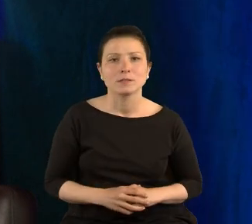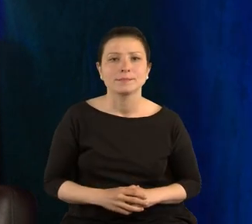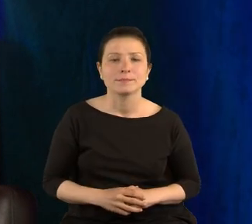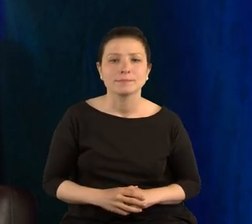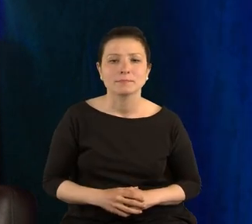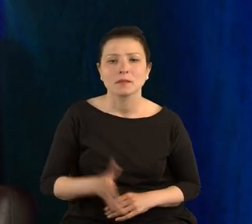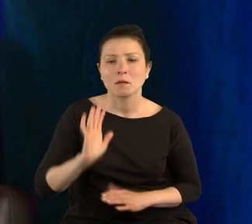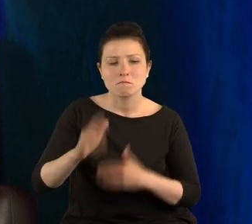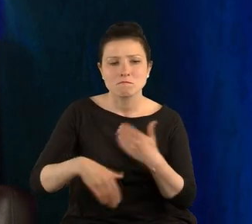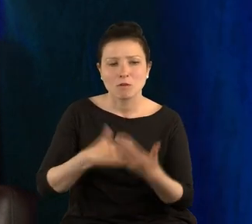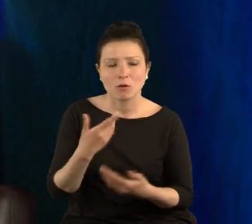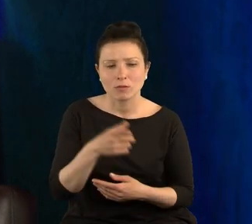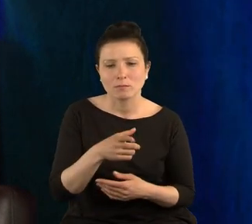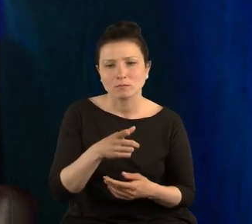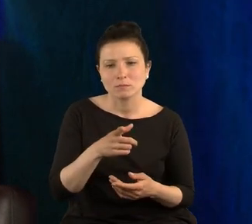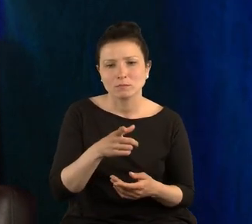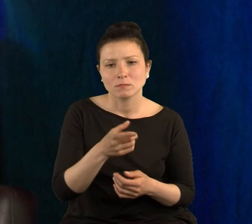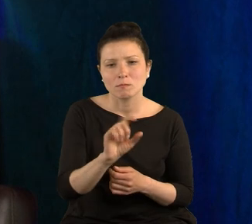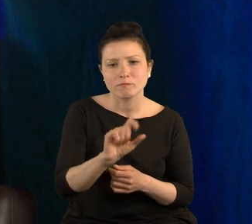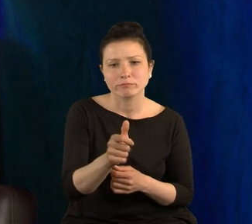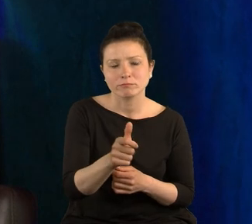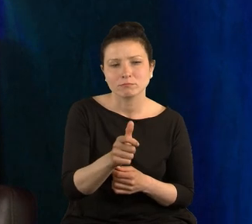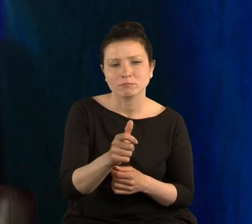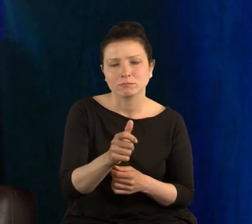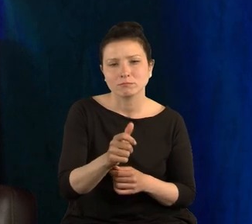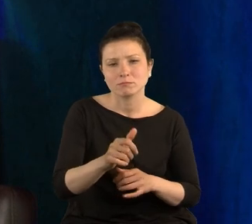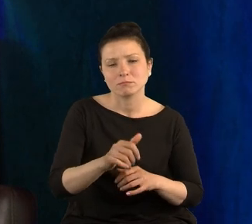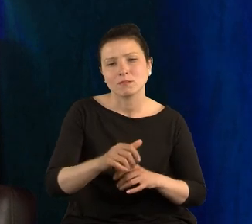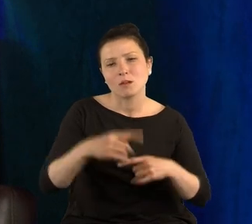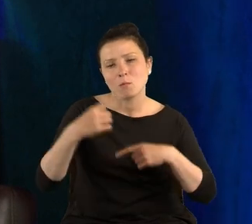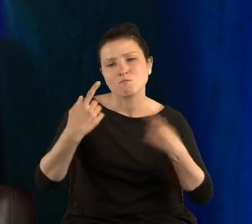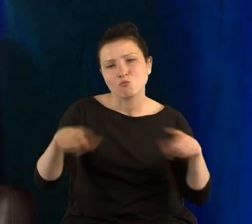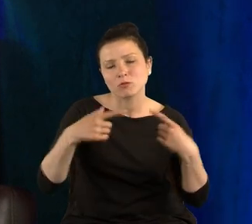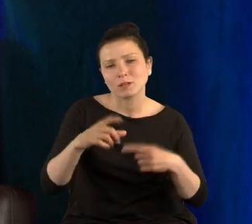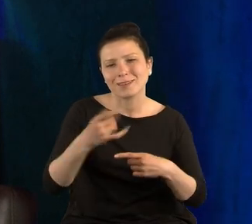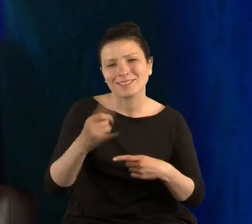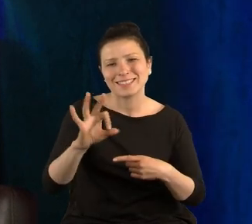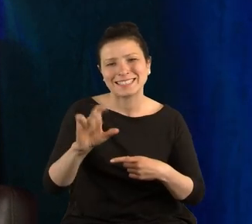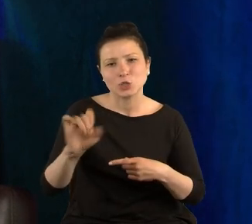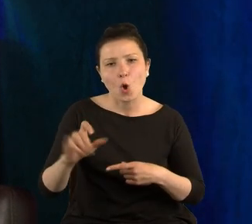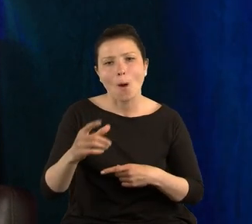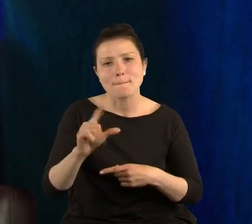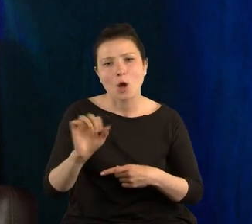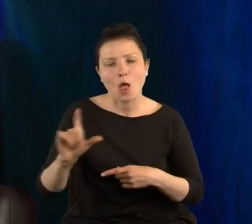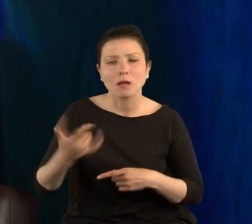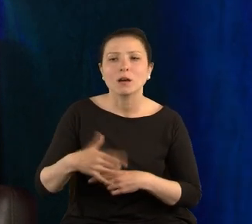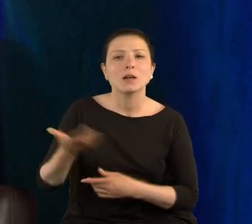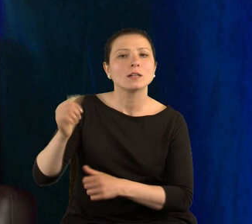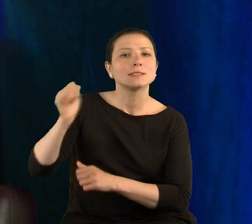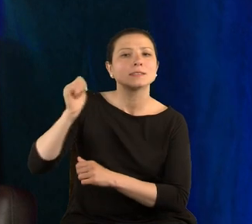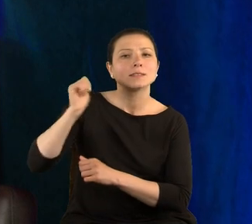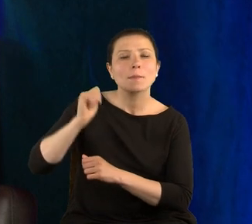potem przechodzi na jakieś disco polo, starsza pani za mną z mężem